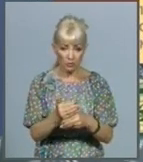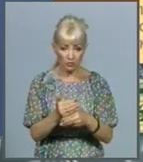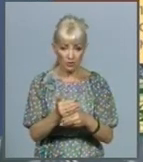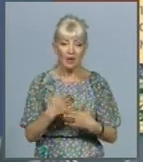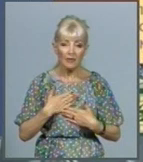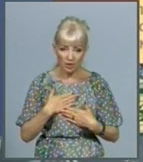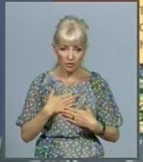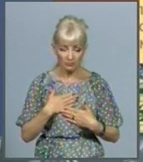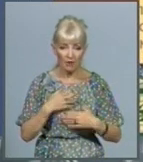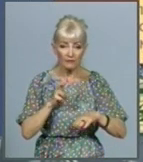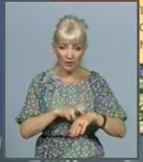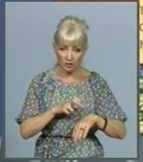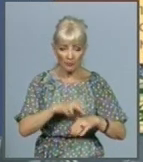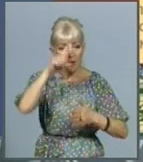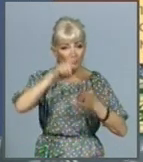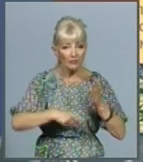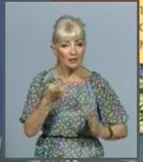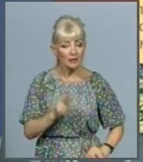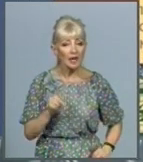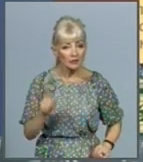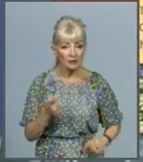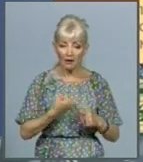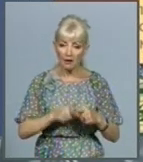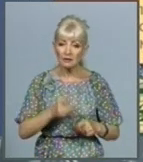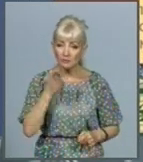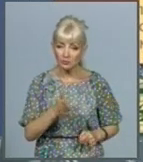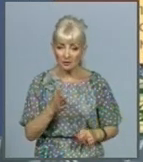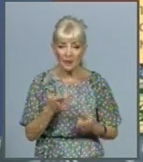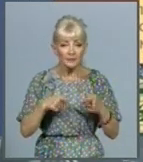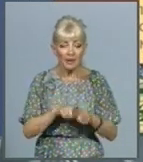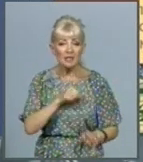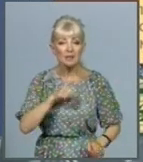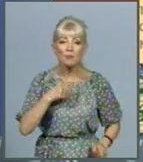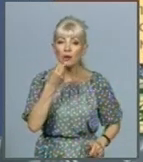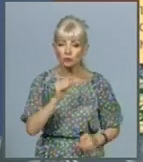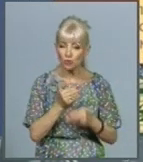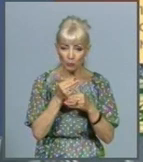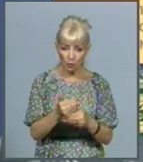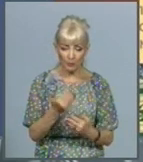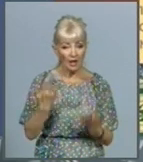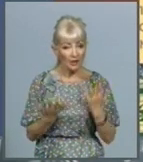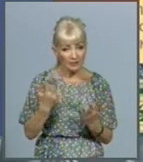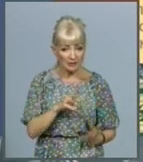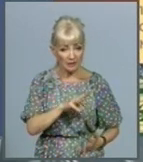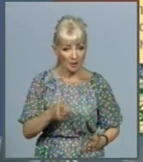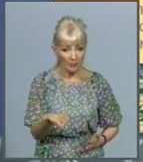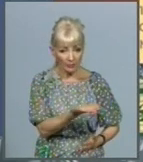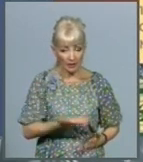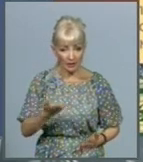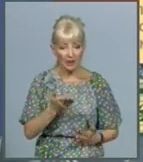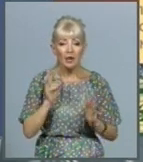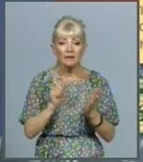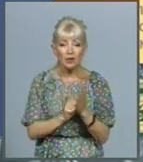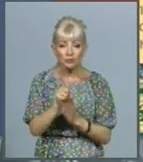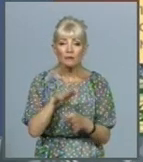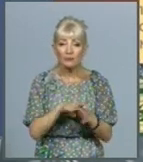Повірте, для них це буде найкраща допомога, якщо ми почнемо дотримуватися цих карантинних